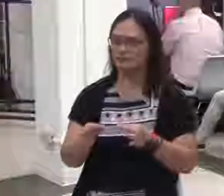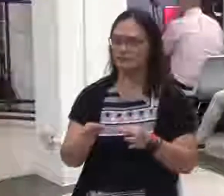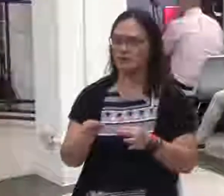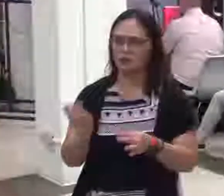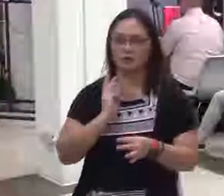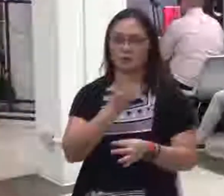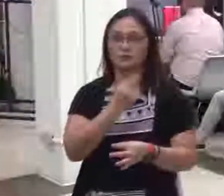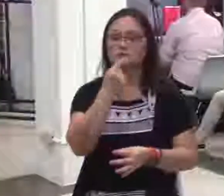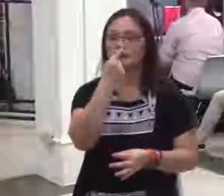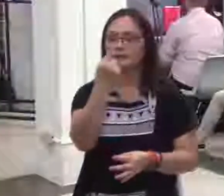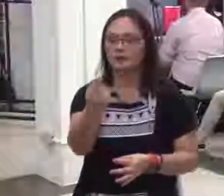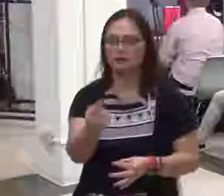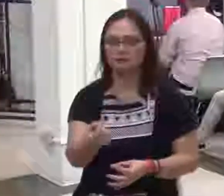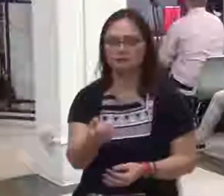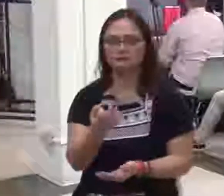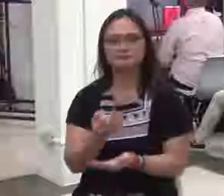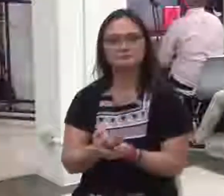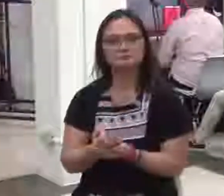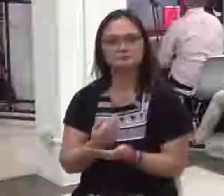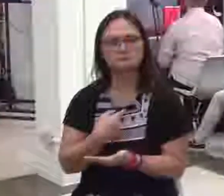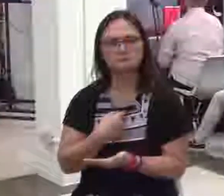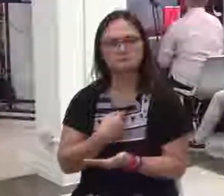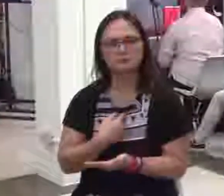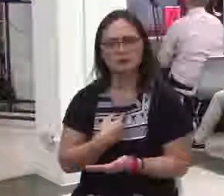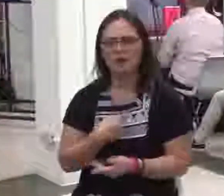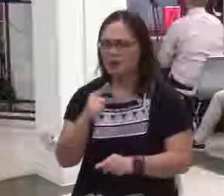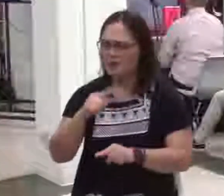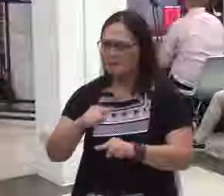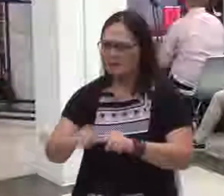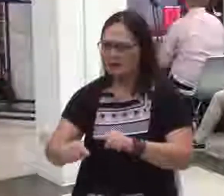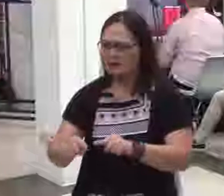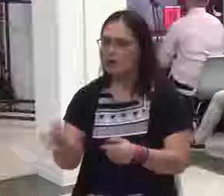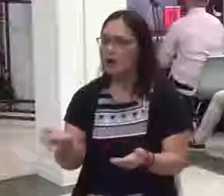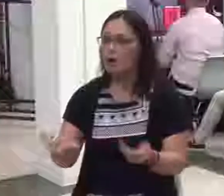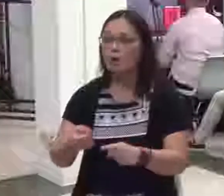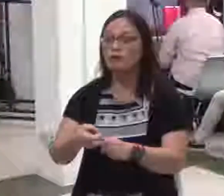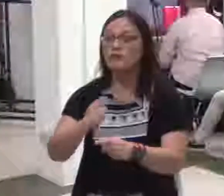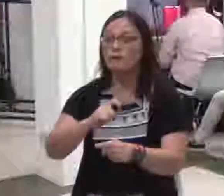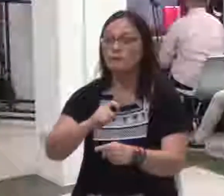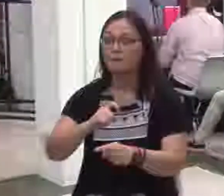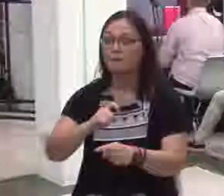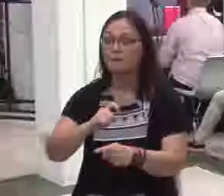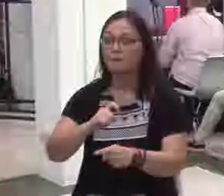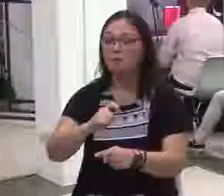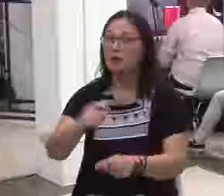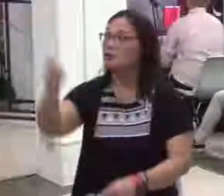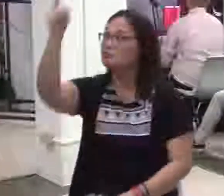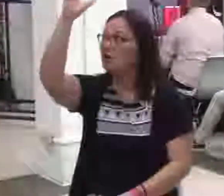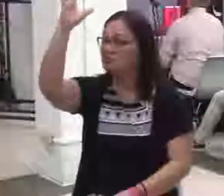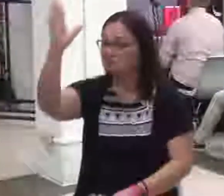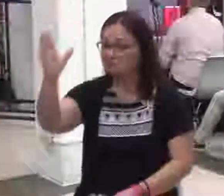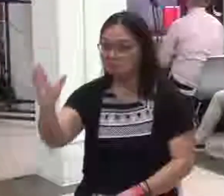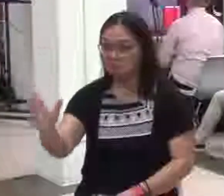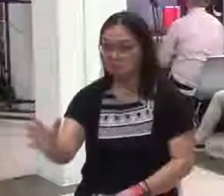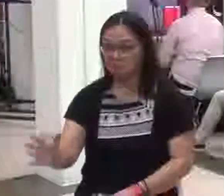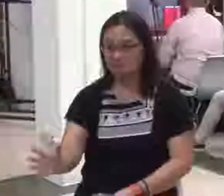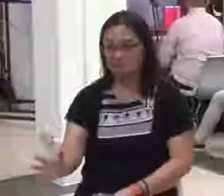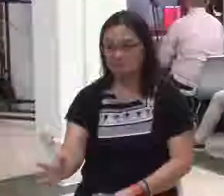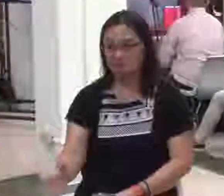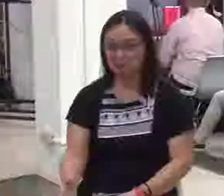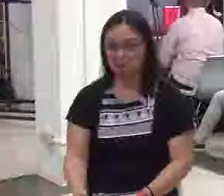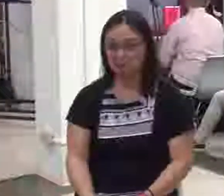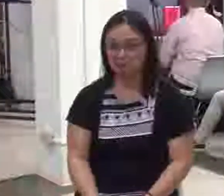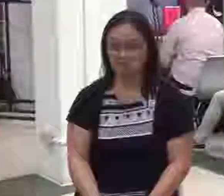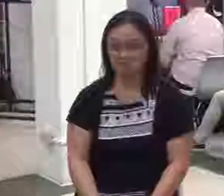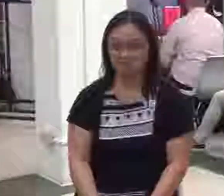karangyaan ala naman panggagalingan ng karangyaan kundi ang Diyos kaya nagbibiro nga